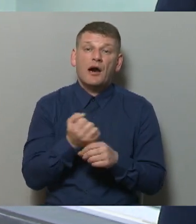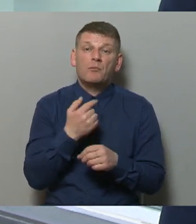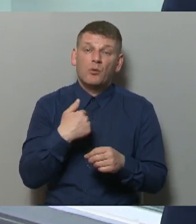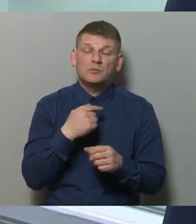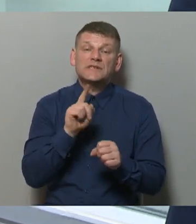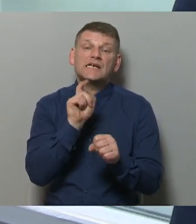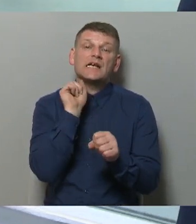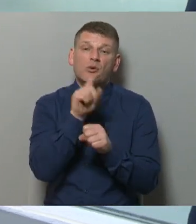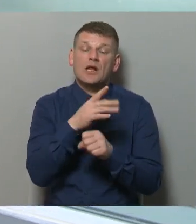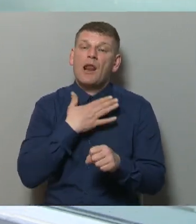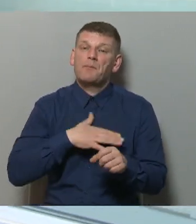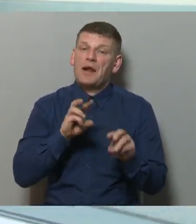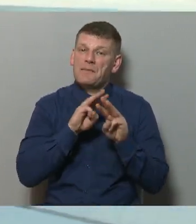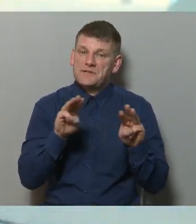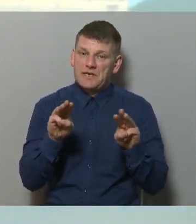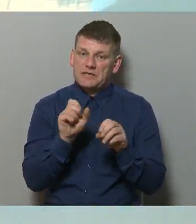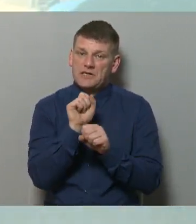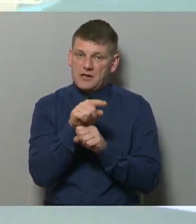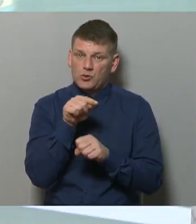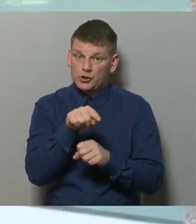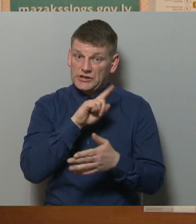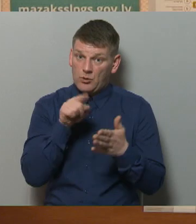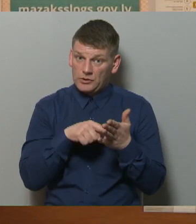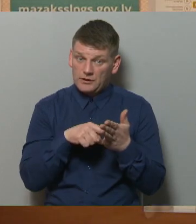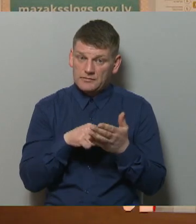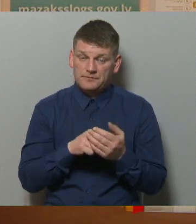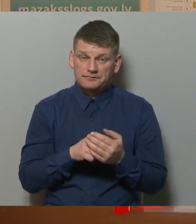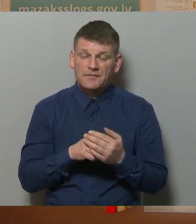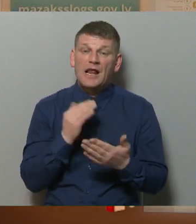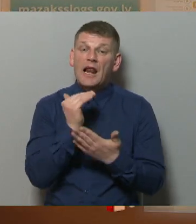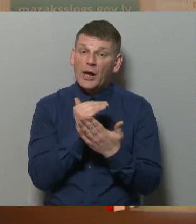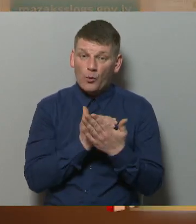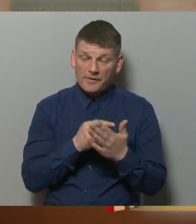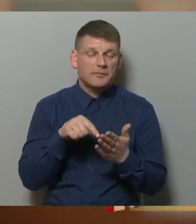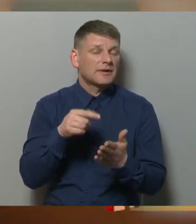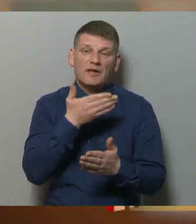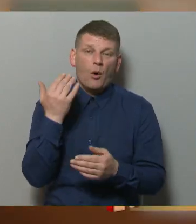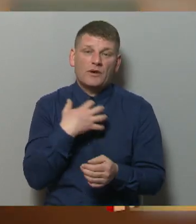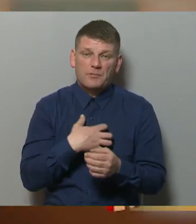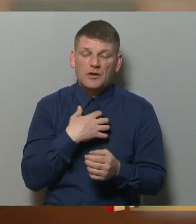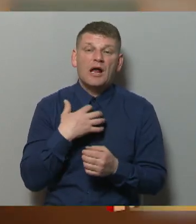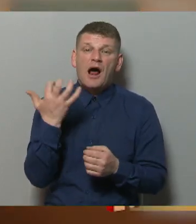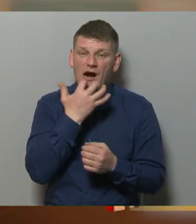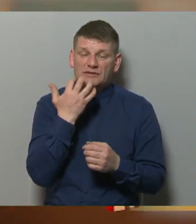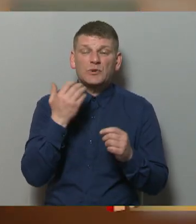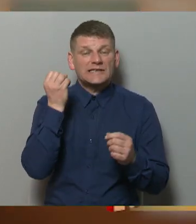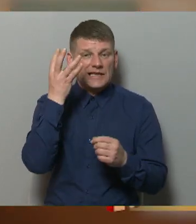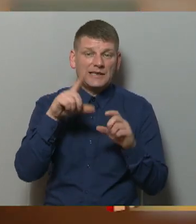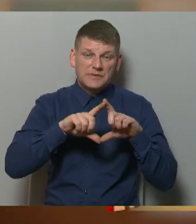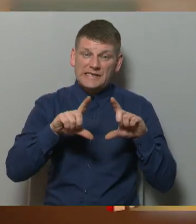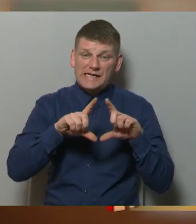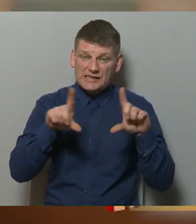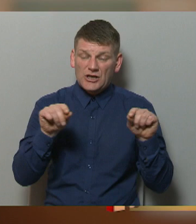jāuzdod labklājības ministrijai. Legalizācija nav nepieciešama ārvalsts izglītības iestāžu